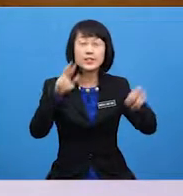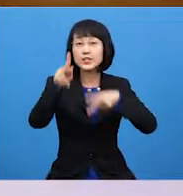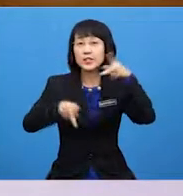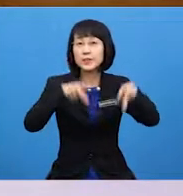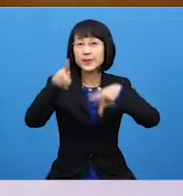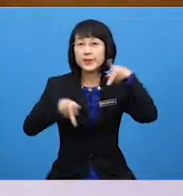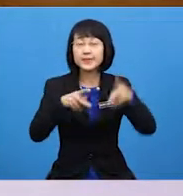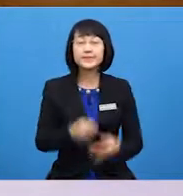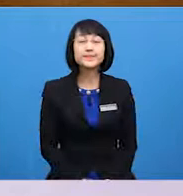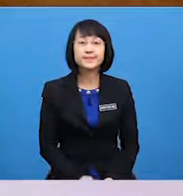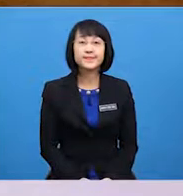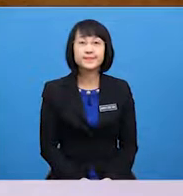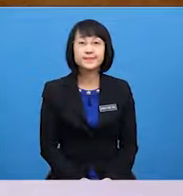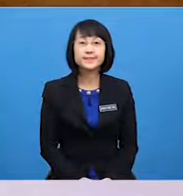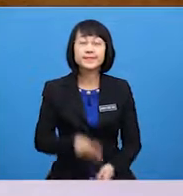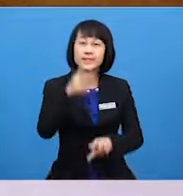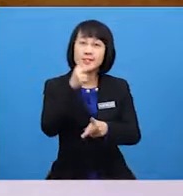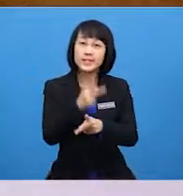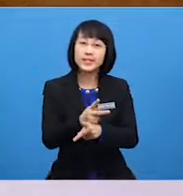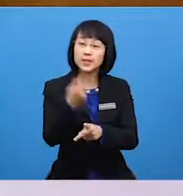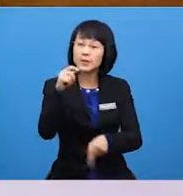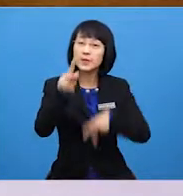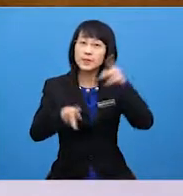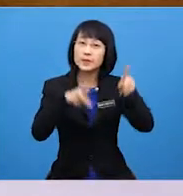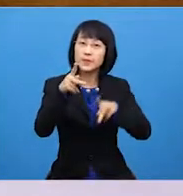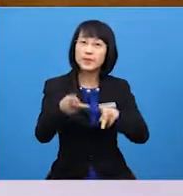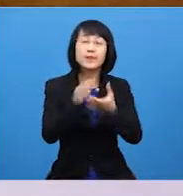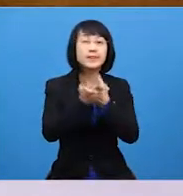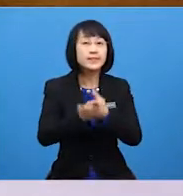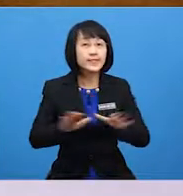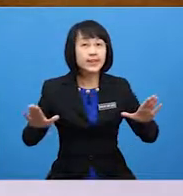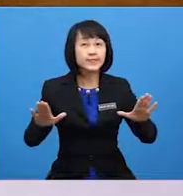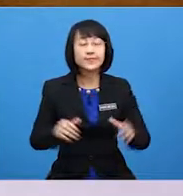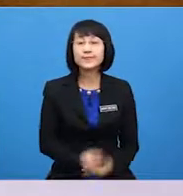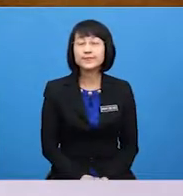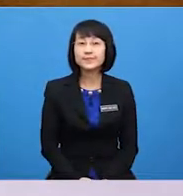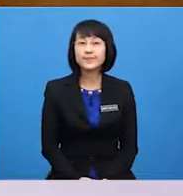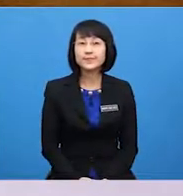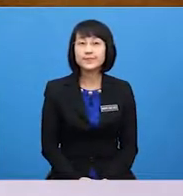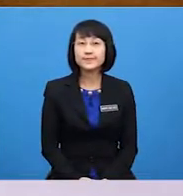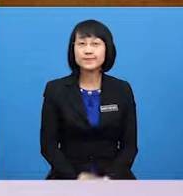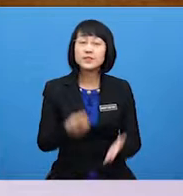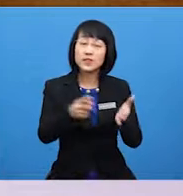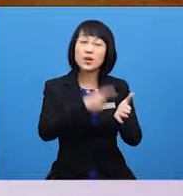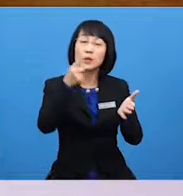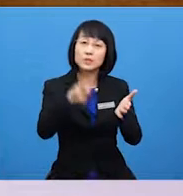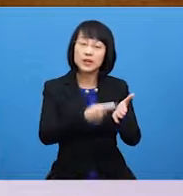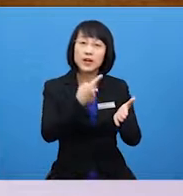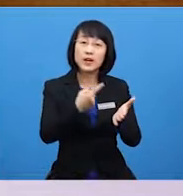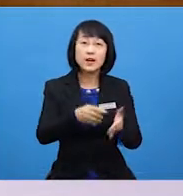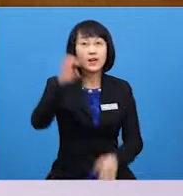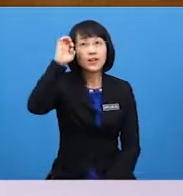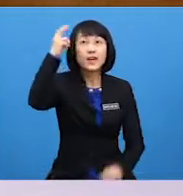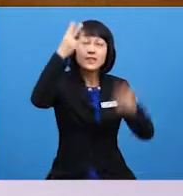He keeps the citizens safe Sometimes, he visits